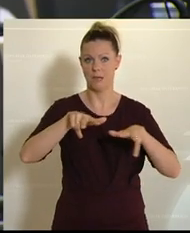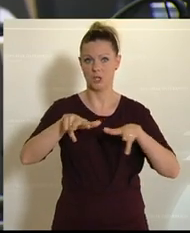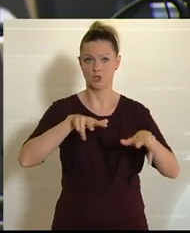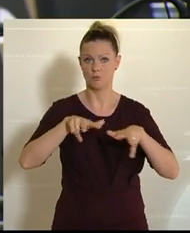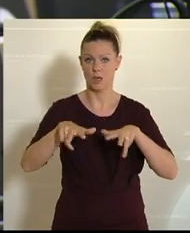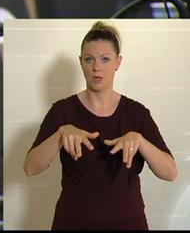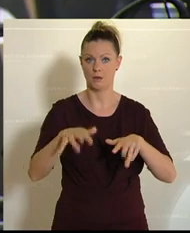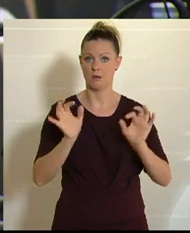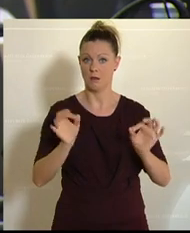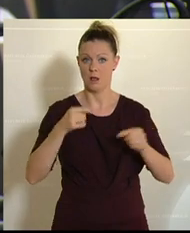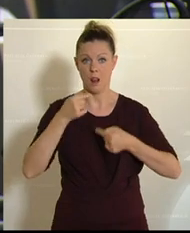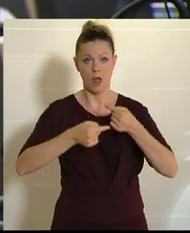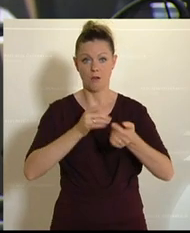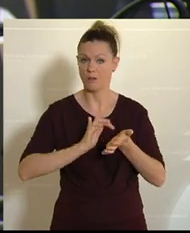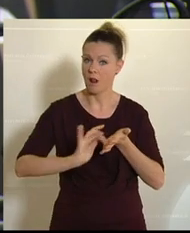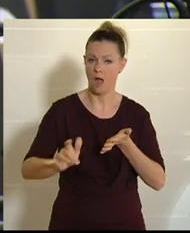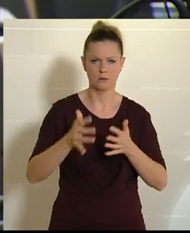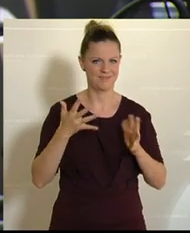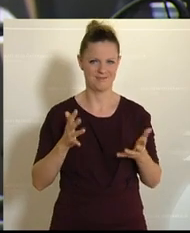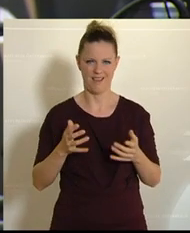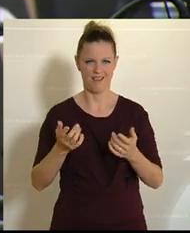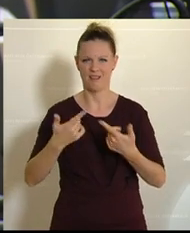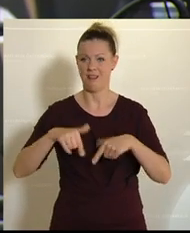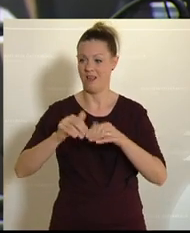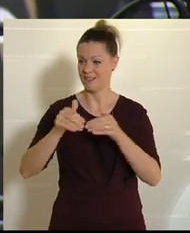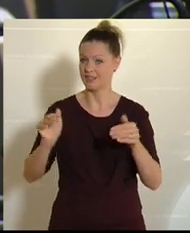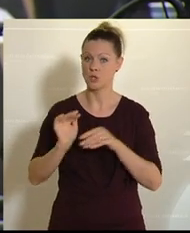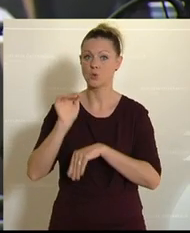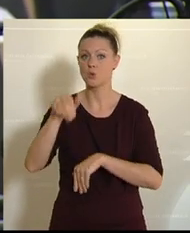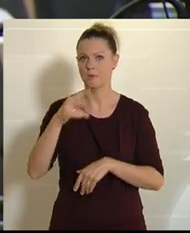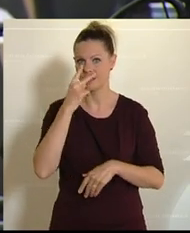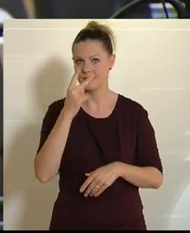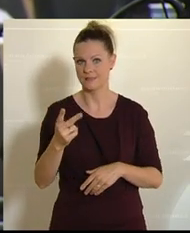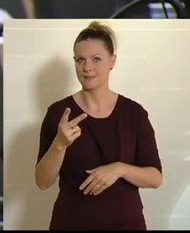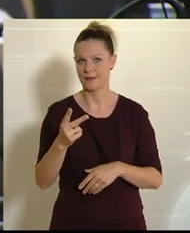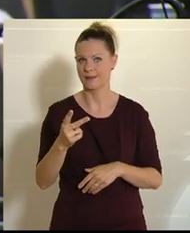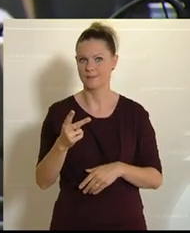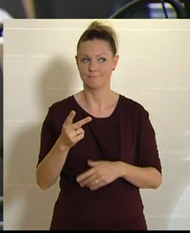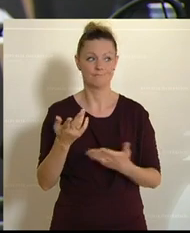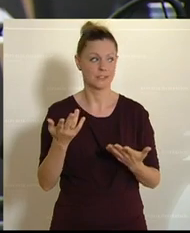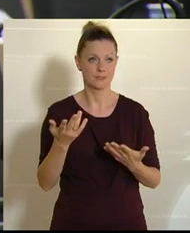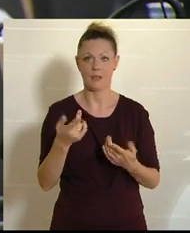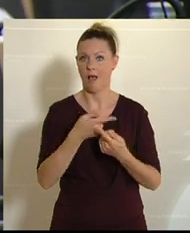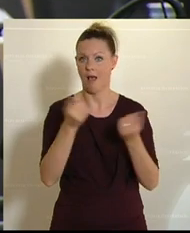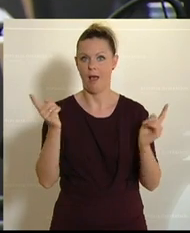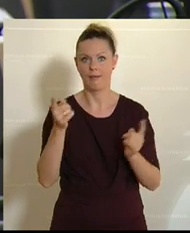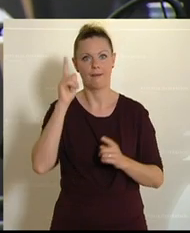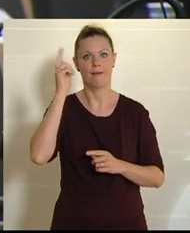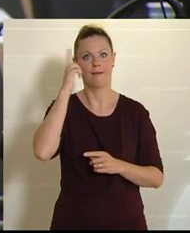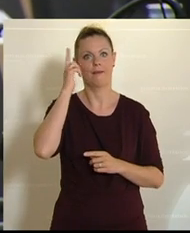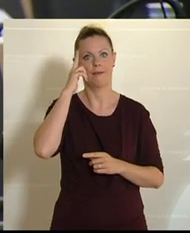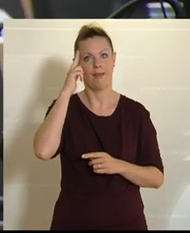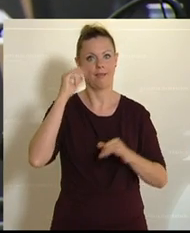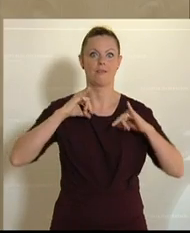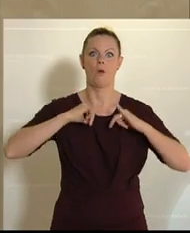andere als funktioniert hat. Über die Landesgrenzen hinaus haben wir da wieder Bekanntheit erlangt. Und da muss man sich die Frage